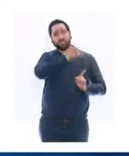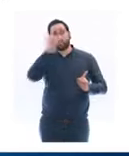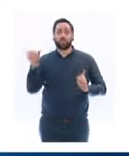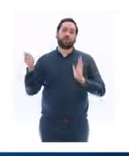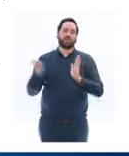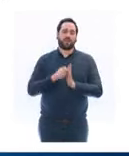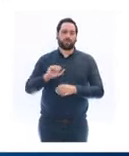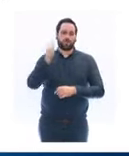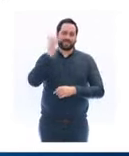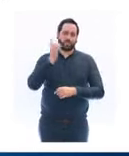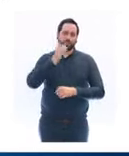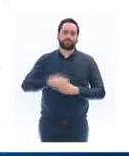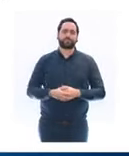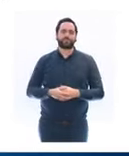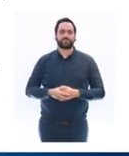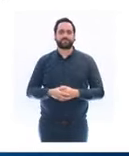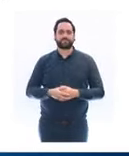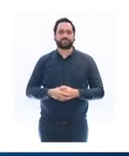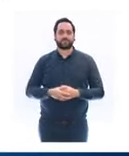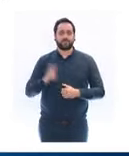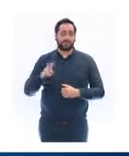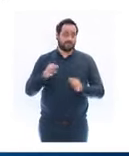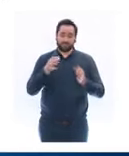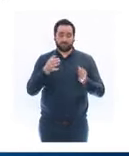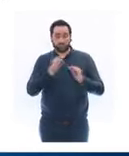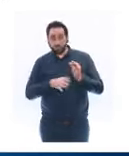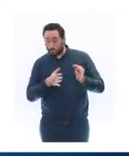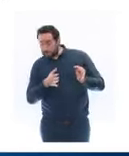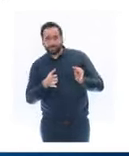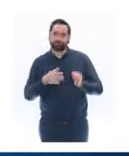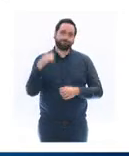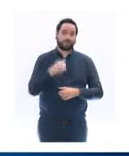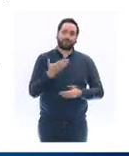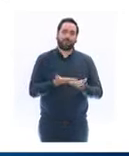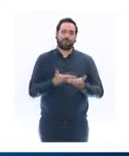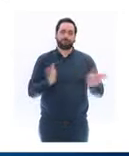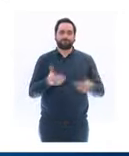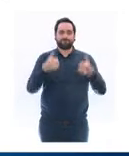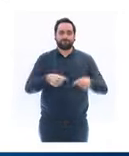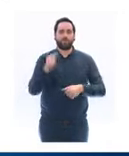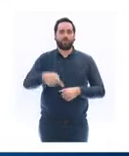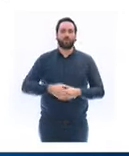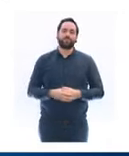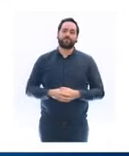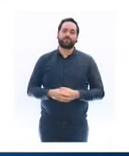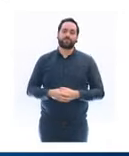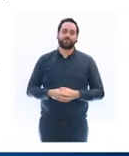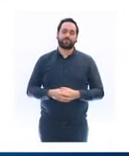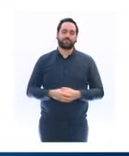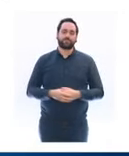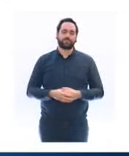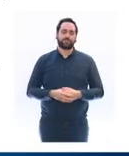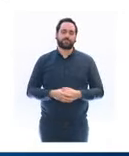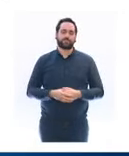le dis clairement, il n'y a pas d'autre solution. Pour autant, les modalités et le contour de ce